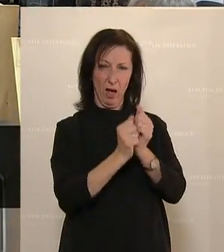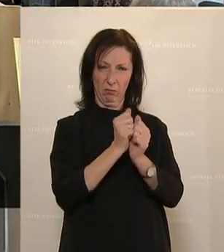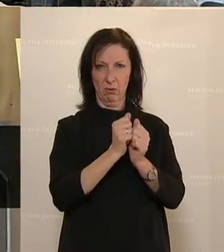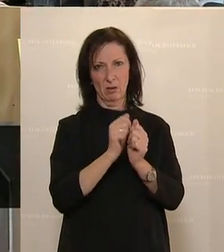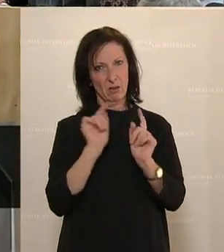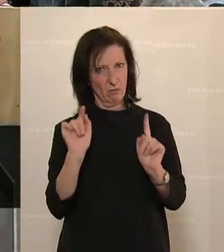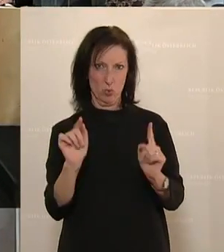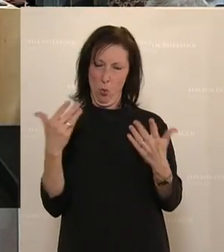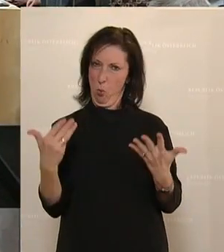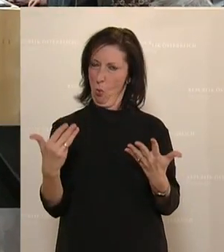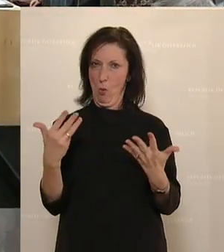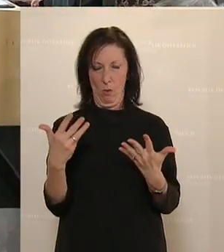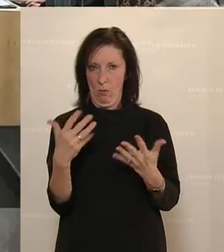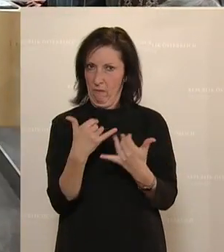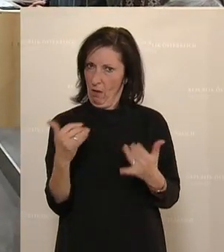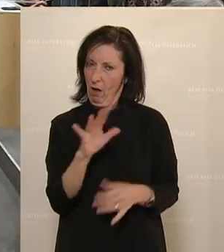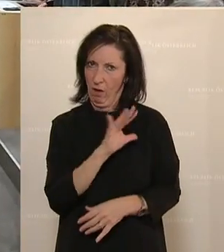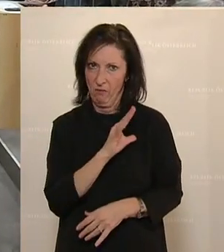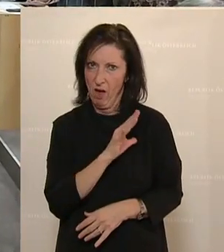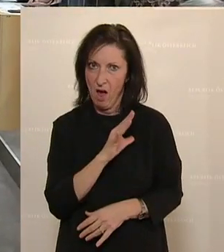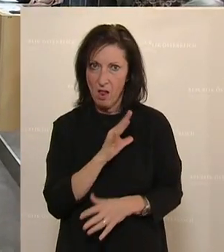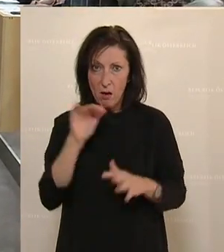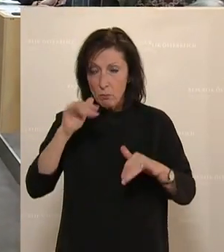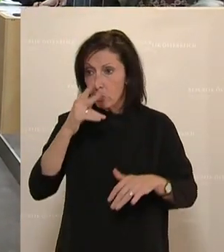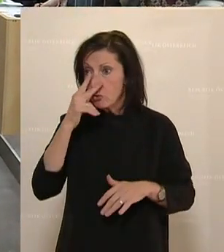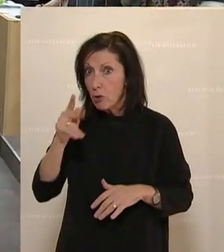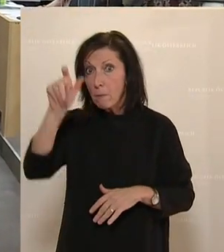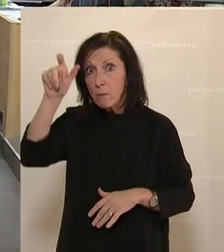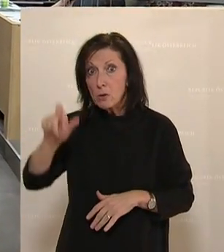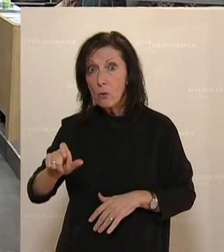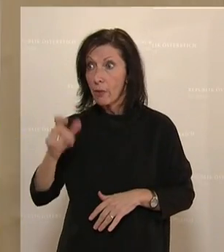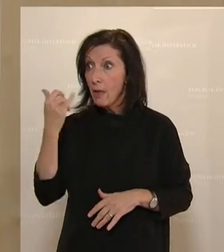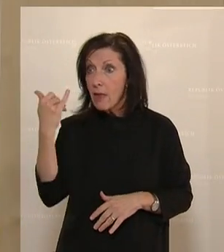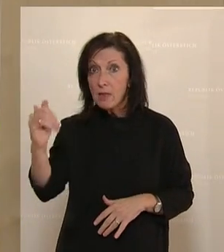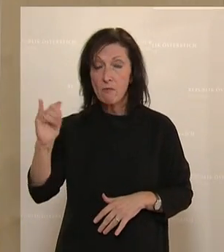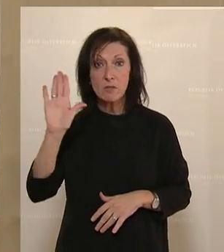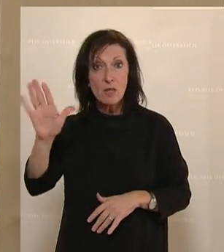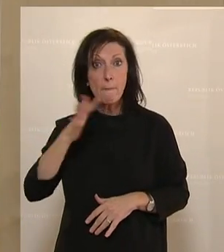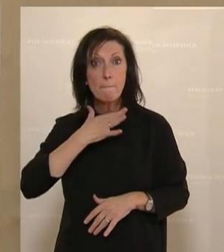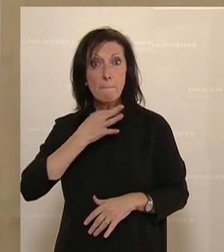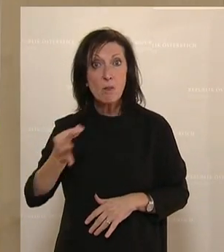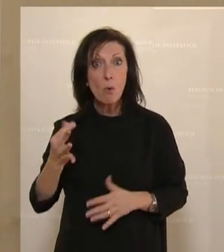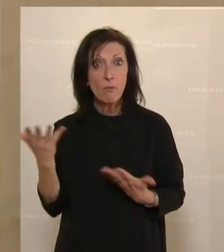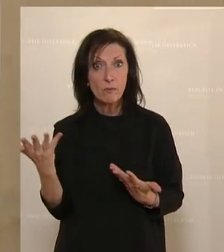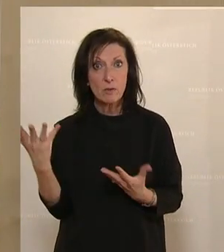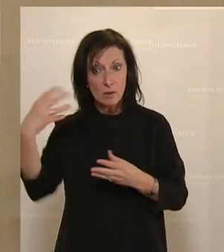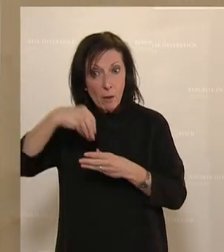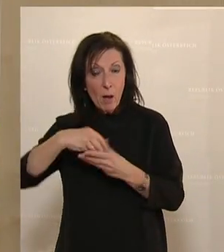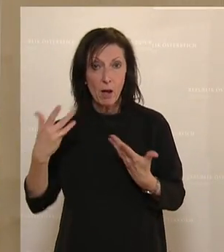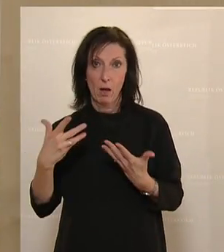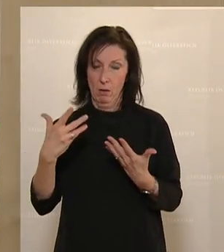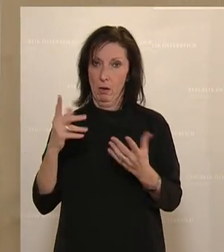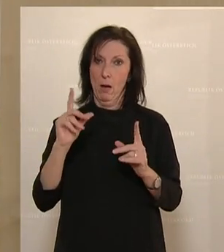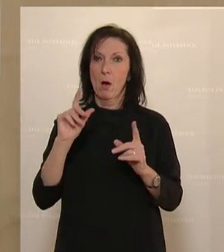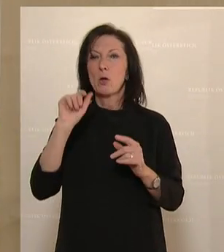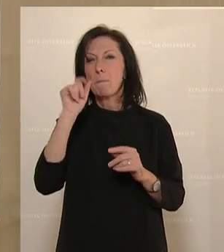bei der Beurteilung kein Spielraum für individuelle Bedürfnisse und ganz besonders dahingehend ist die Gefahr für